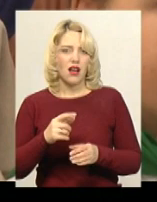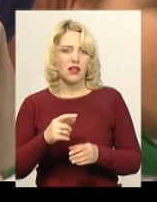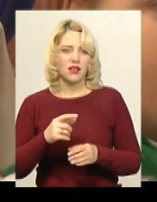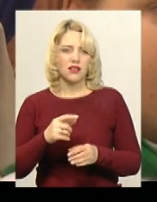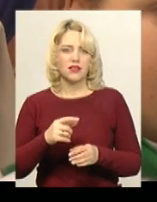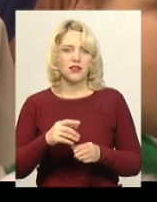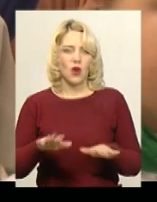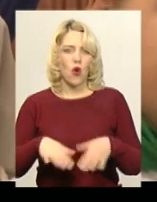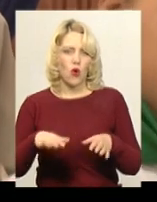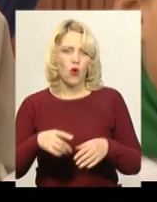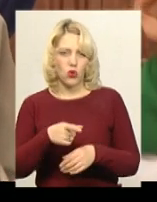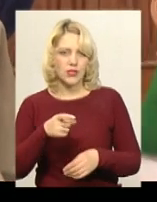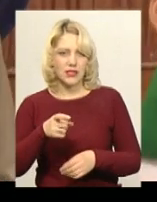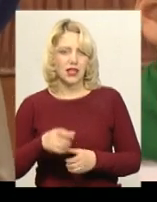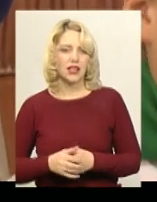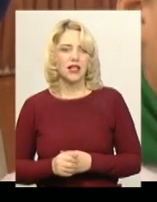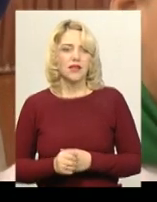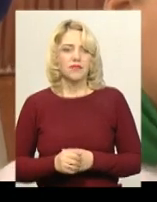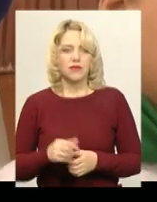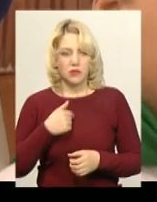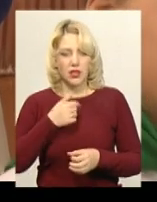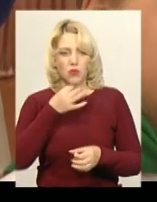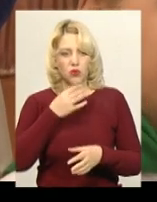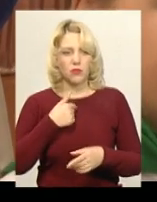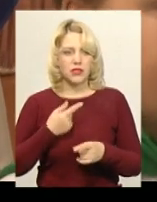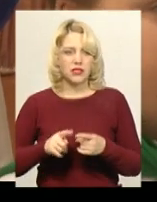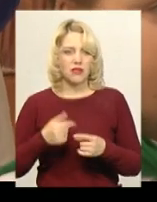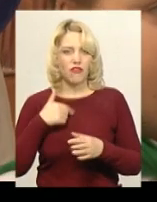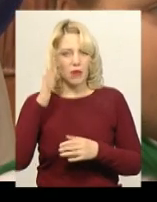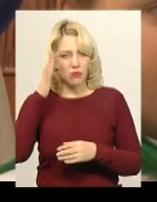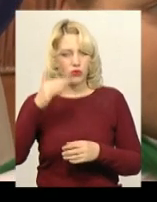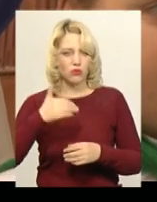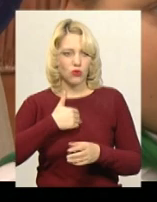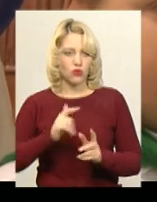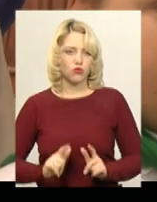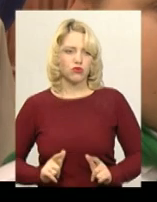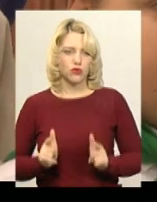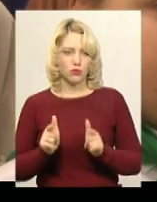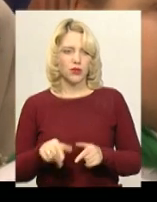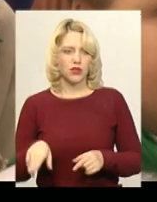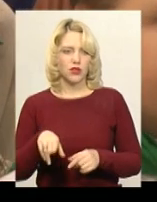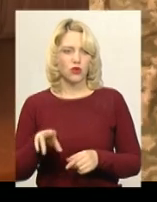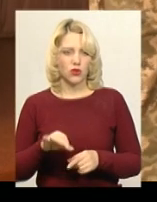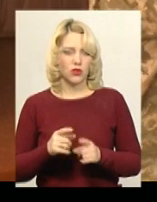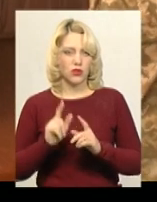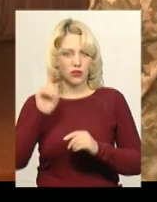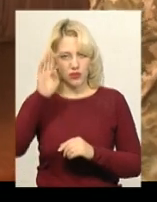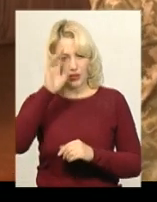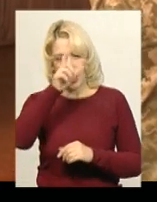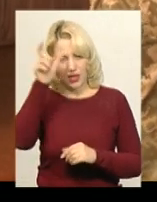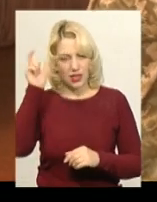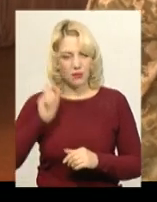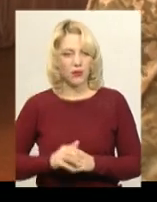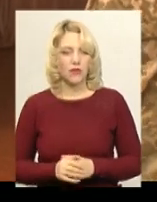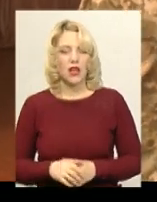Мені ця робота дуже подобається. Я хочу в майбутньому поступити до них. Учениця